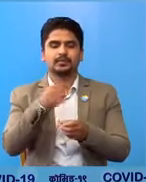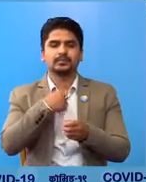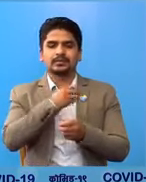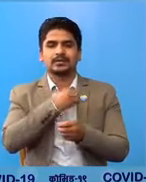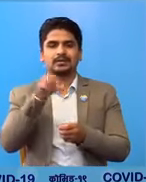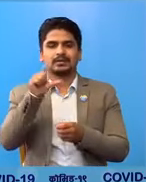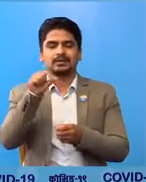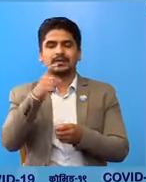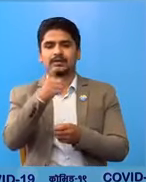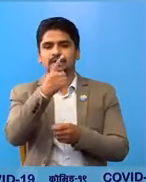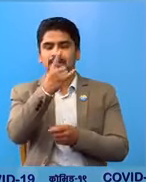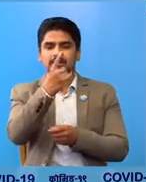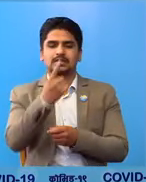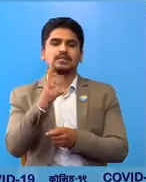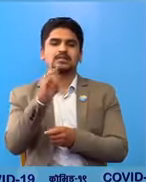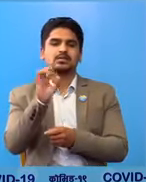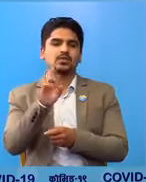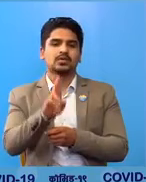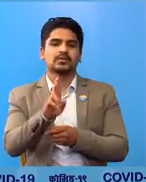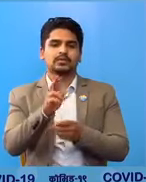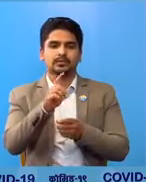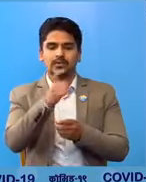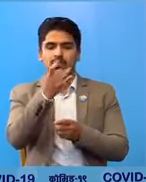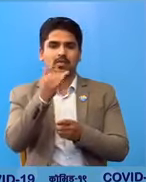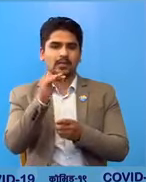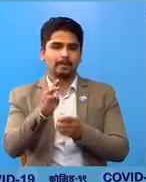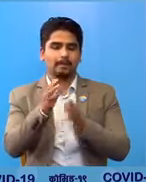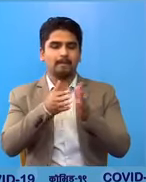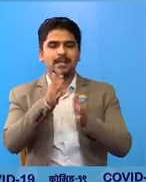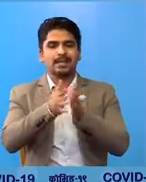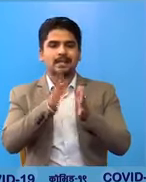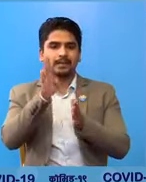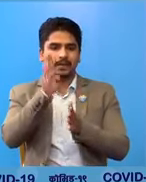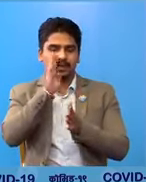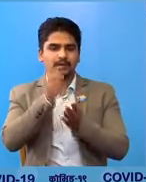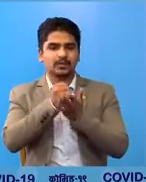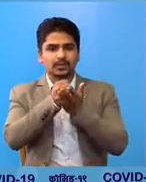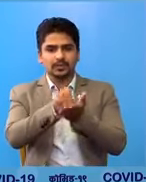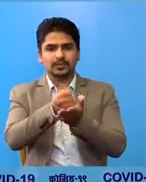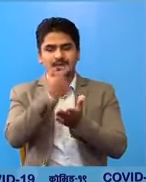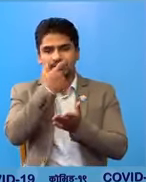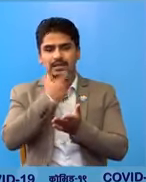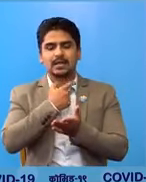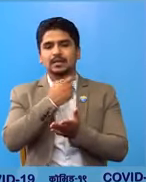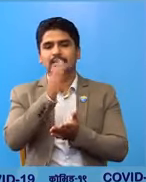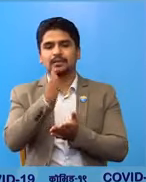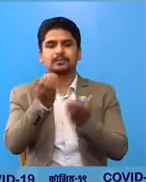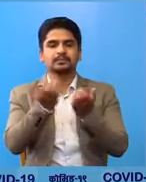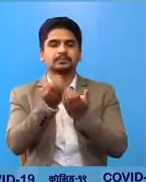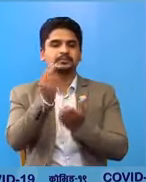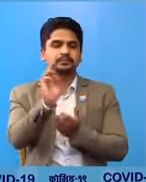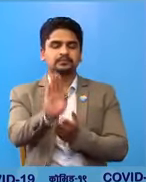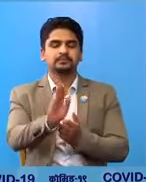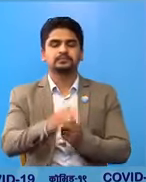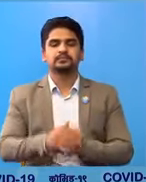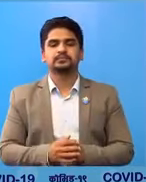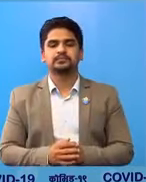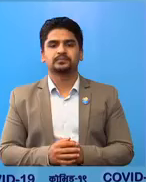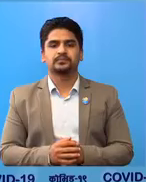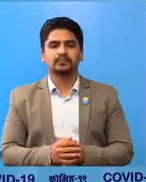जागे शुरुग उटम रा मलाई सांकेतिक भासा मार सहेज चैं सागर सुवे दिले गरदे हुनों छा